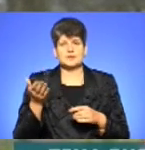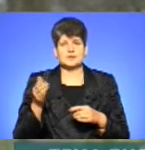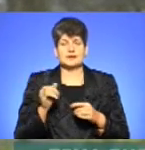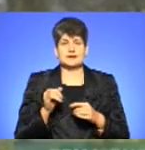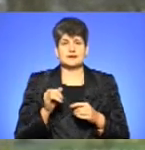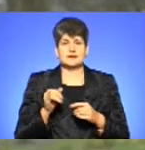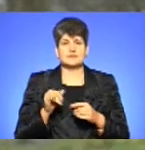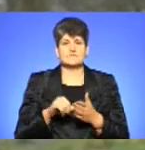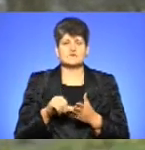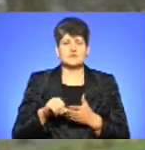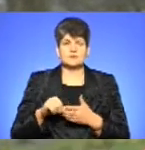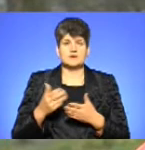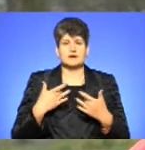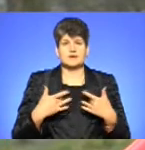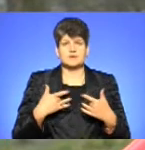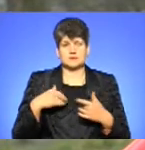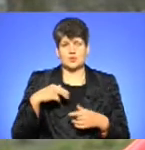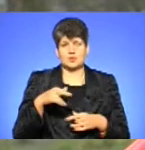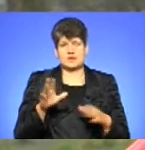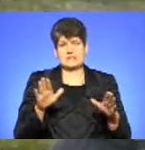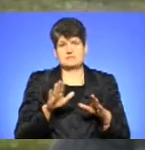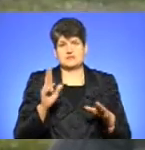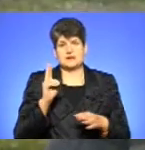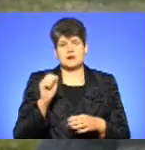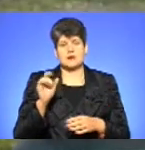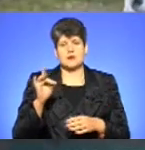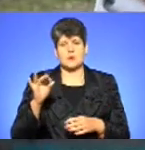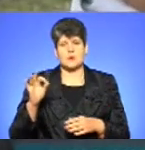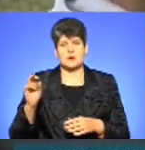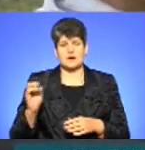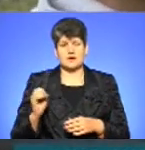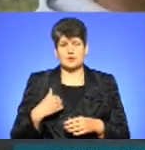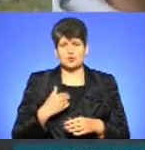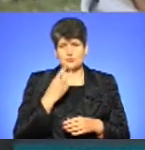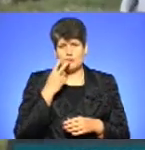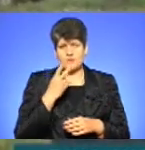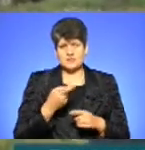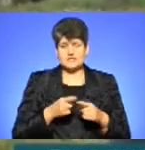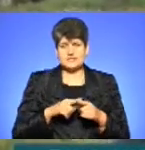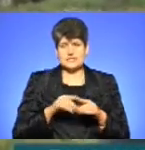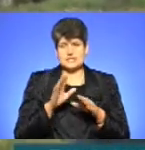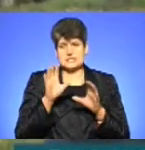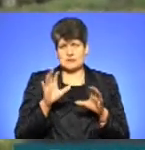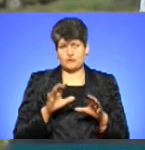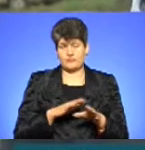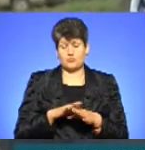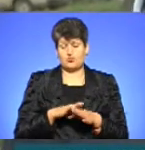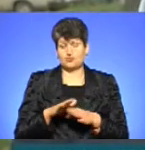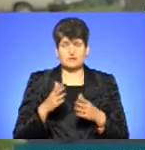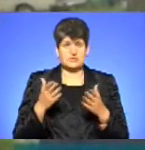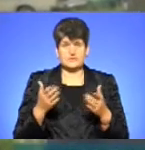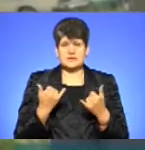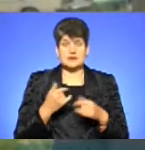на виступи яких артистів ходити, і співати в караоке. Взагалі я хочу побачити, яким чином має цей закон виконуватись, бо зараз просто